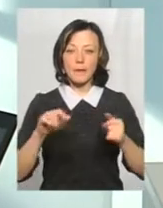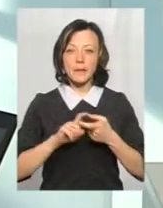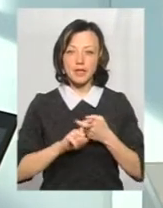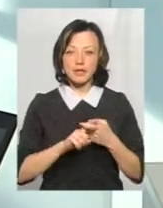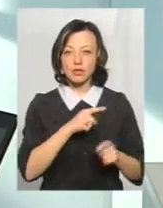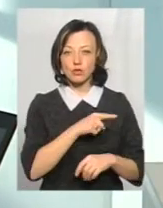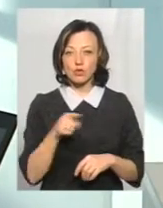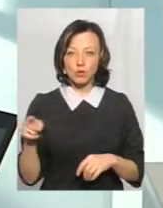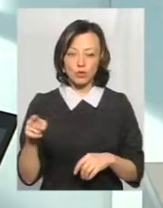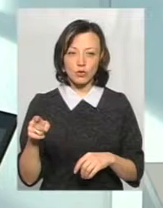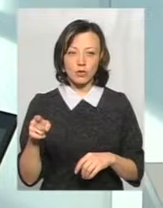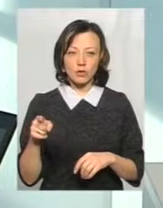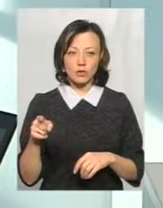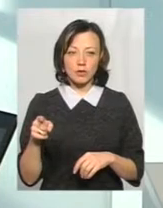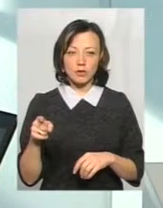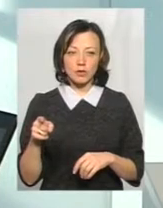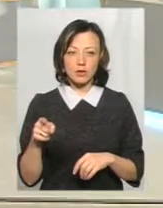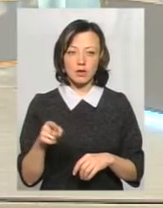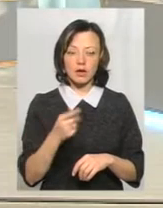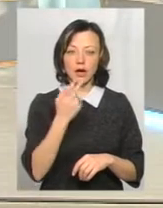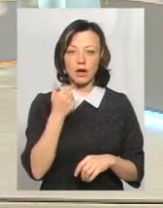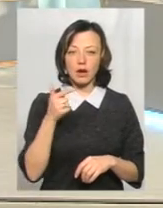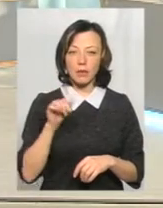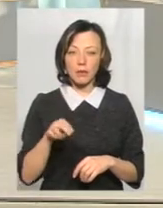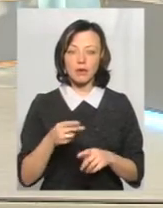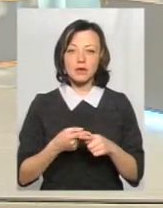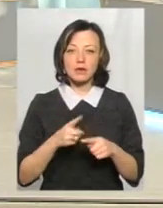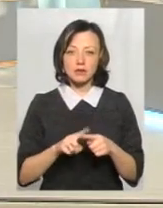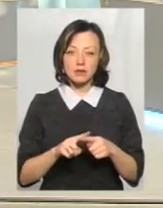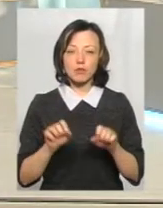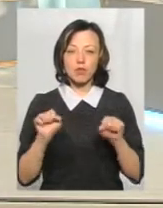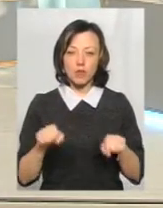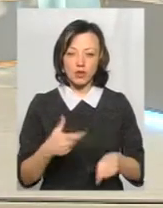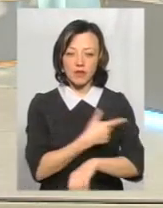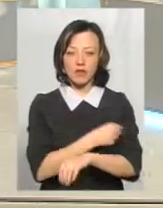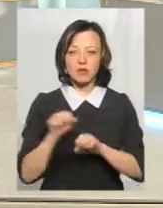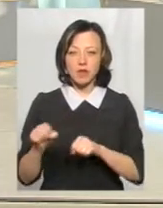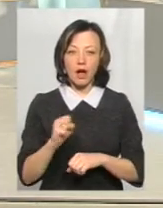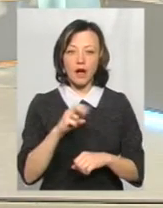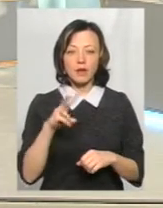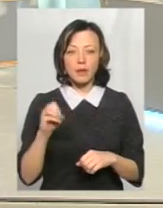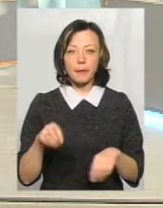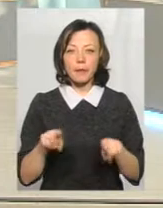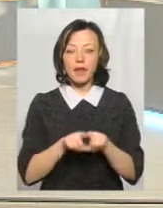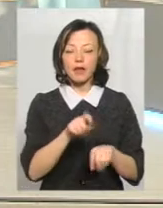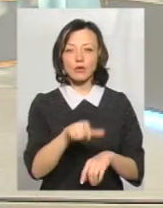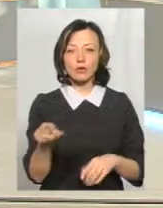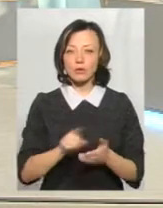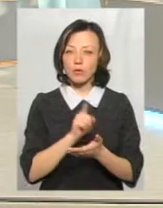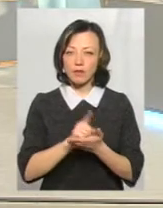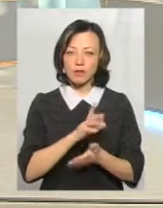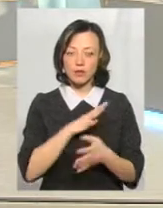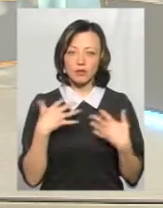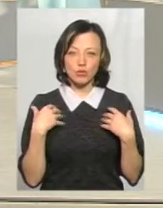грипу. Можна вакцинуватися, але такі пацієнти повинні бути